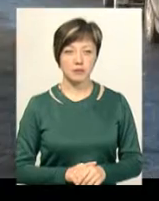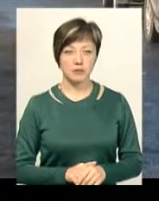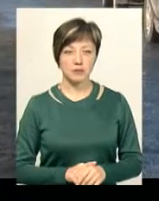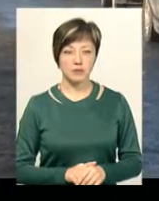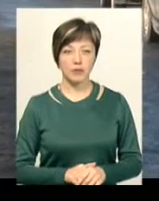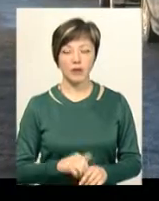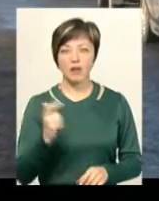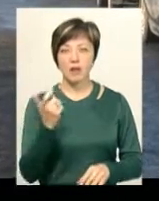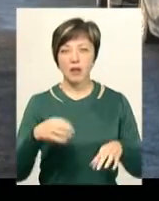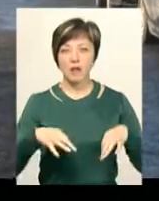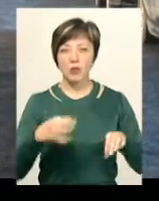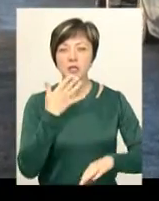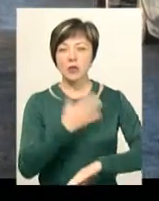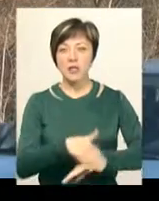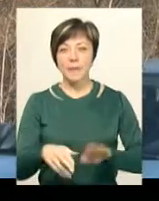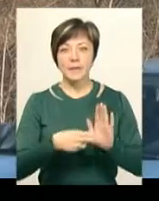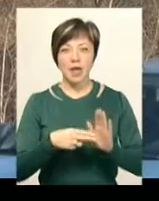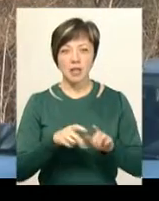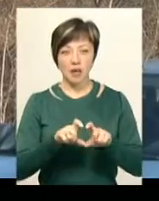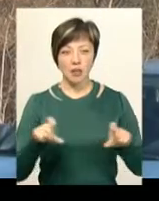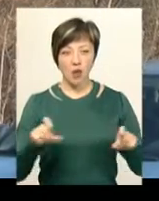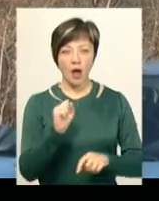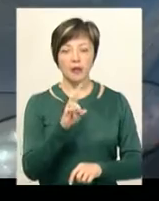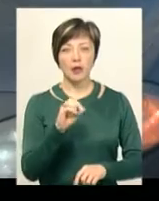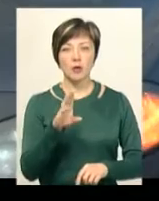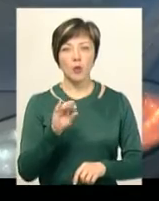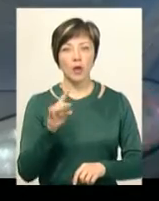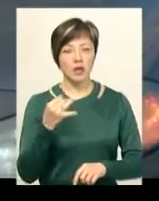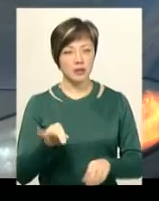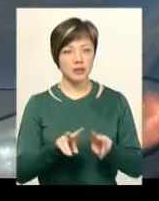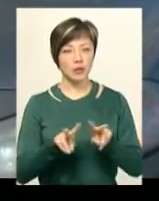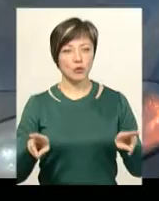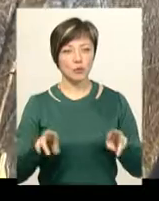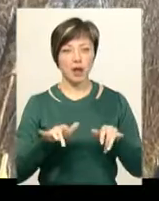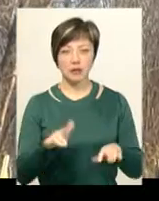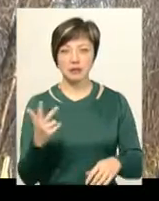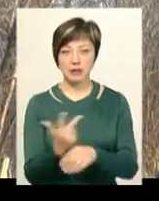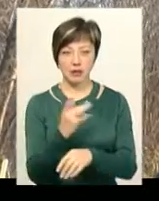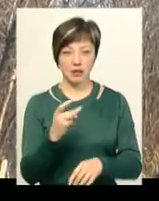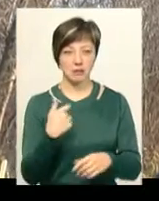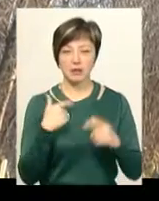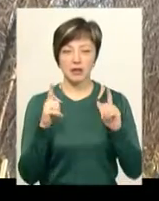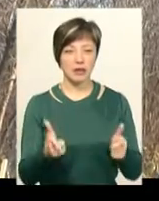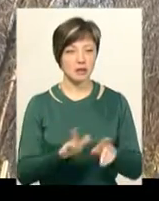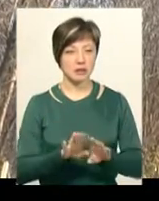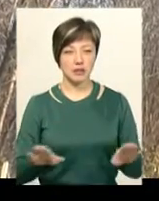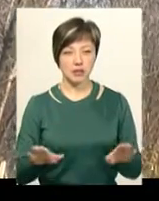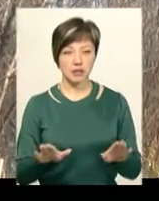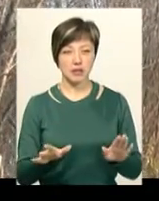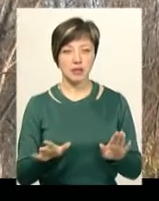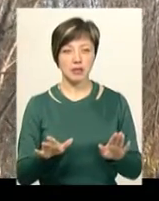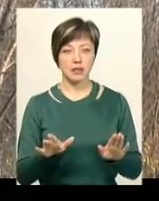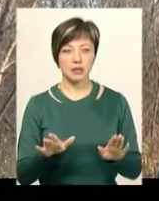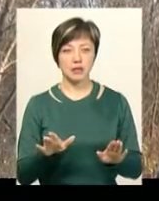Власник авто з іноземною реєстрацією Анатолій Бондарчук каже, на подібних акціях втретє. Не згідні з